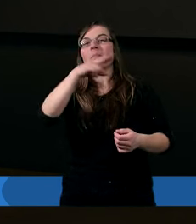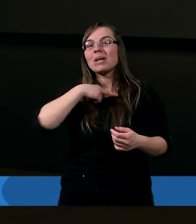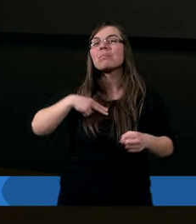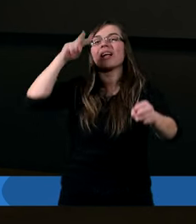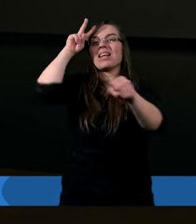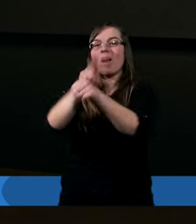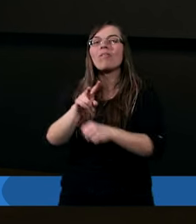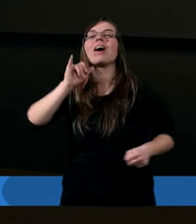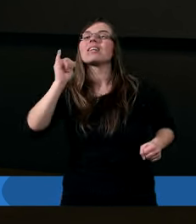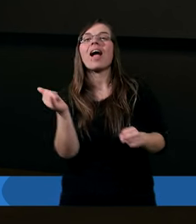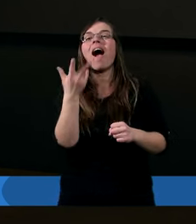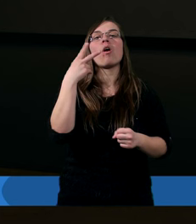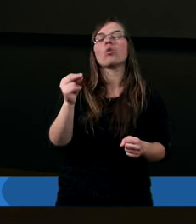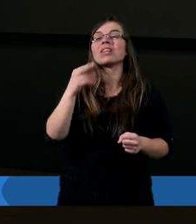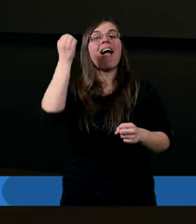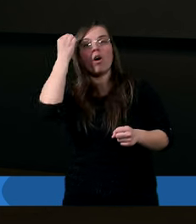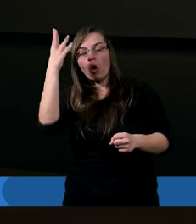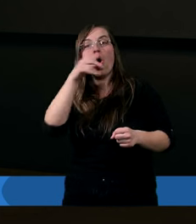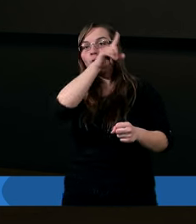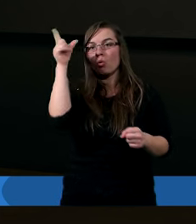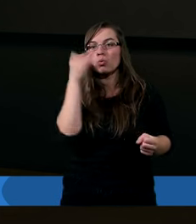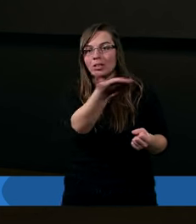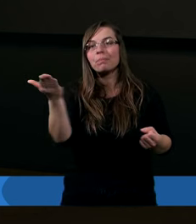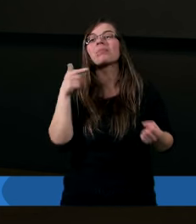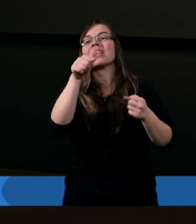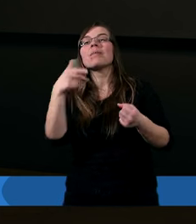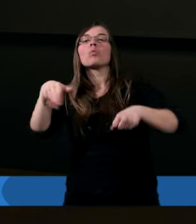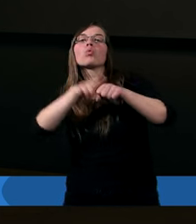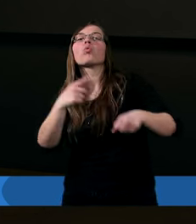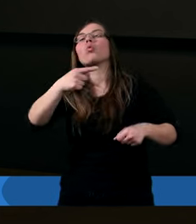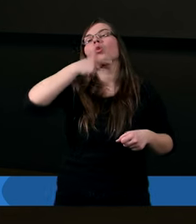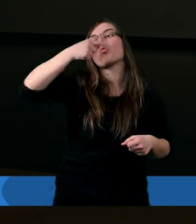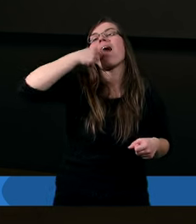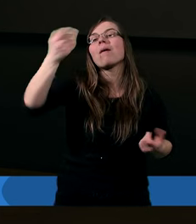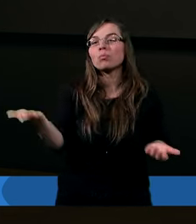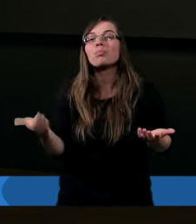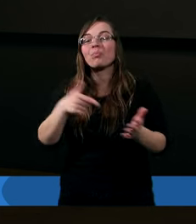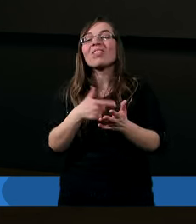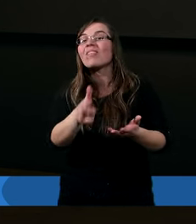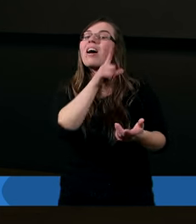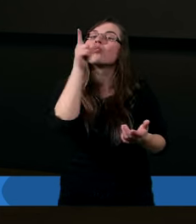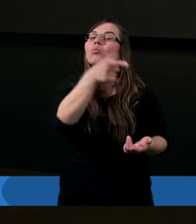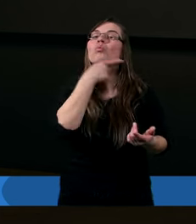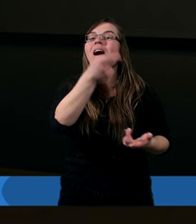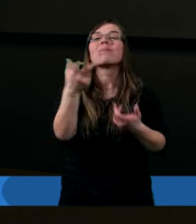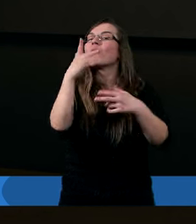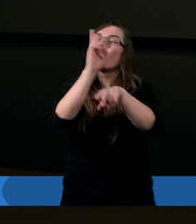zaufali jako nierozsądni ludziom tym, którzy kłamią, ale Bóg nie kłamie.